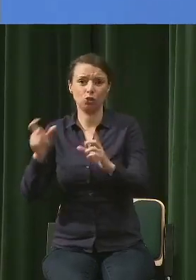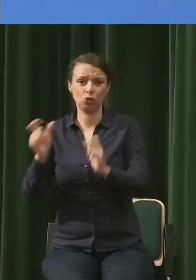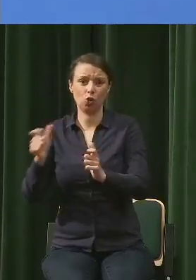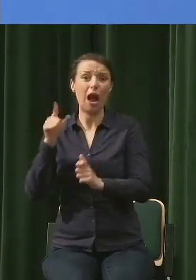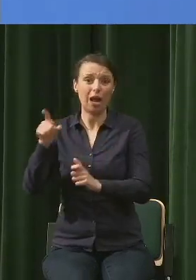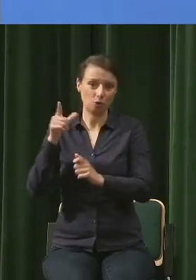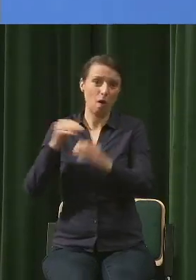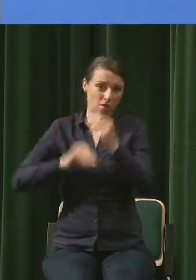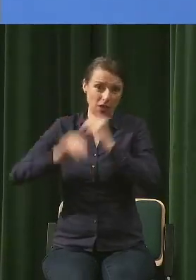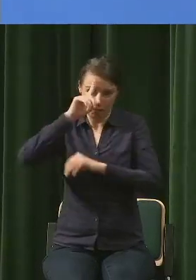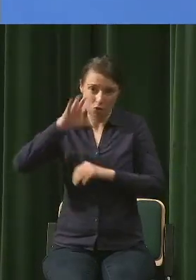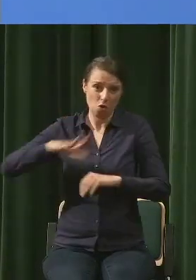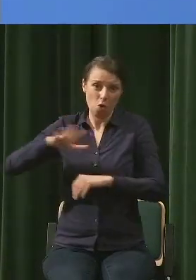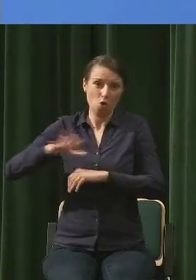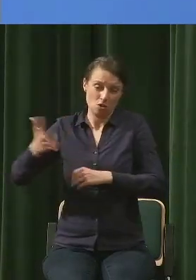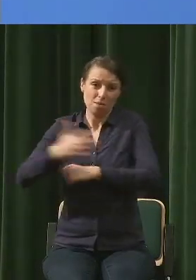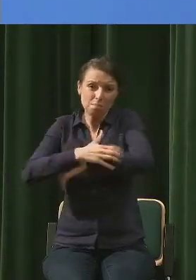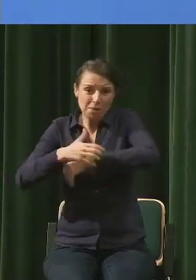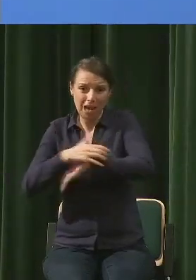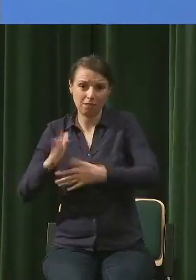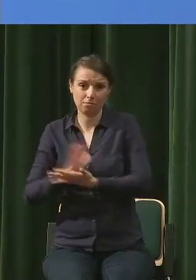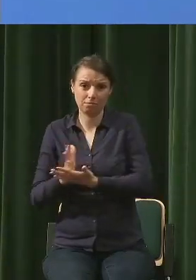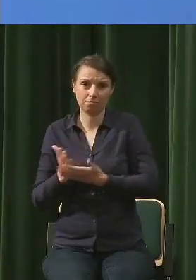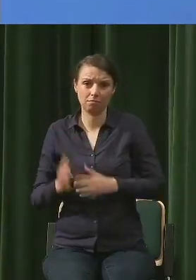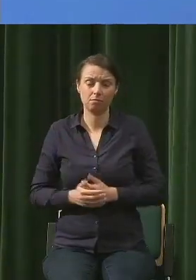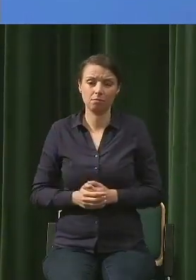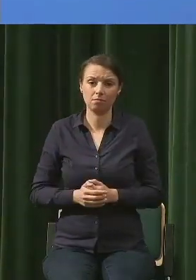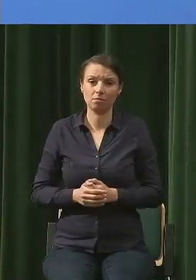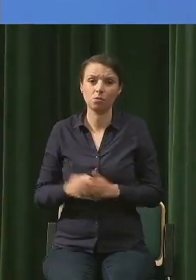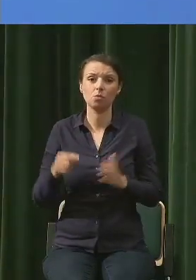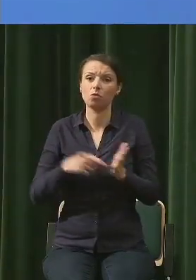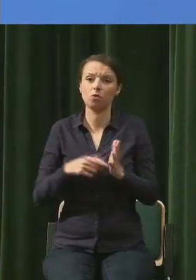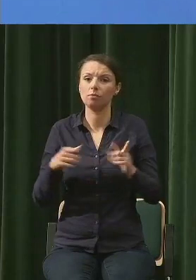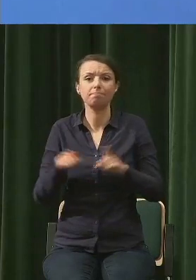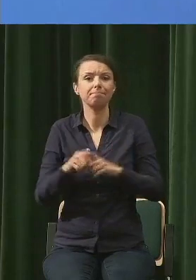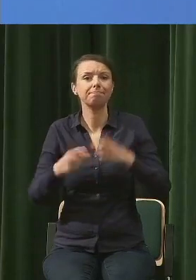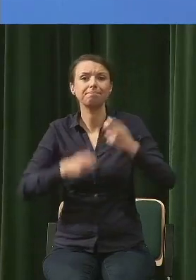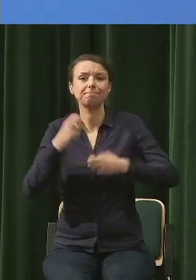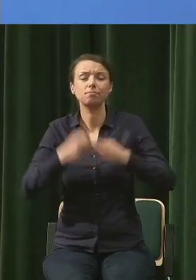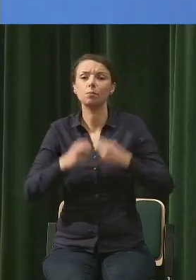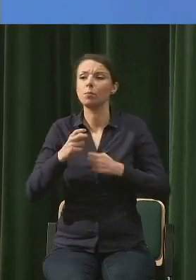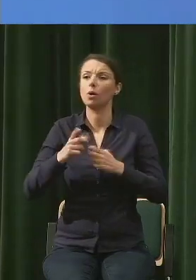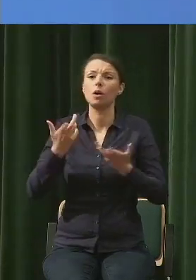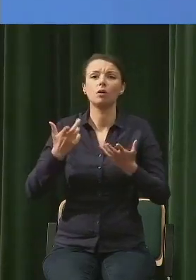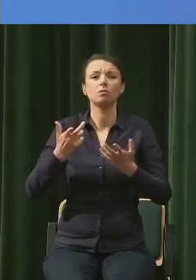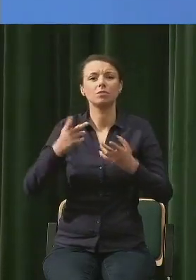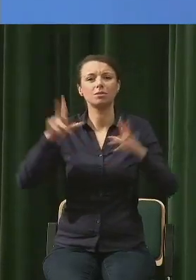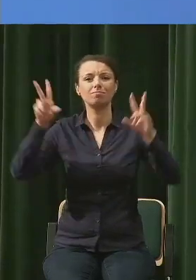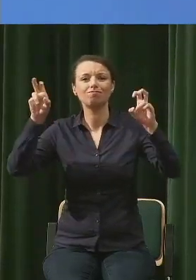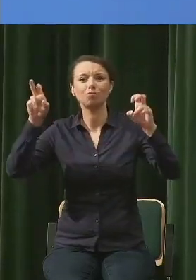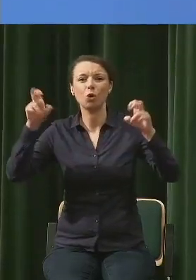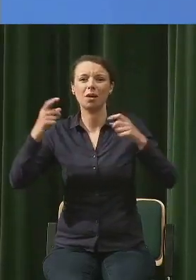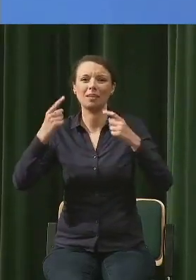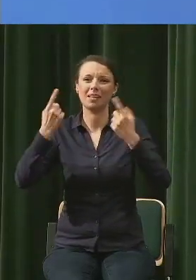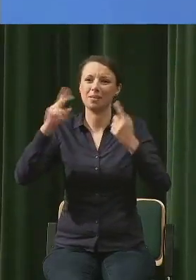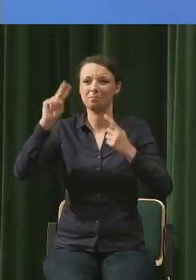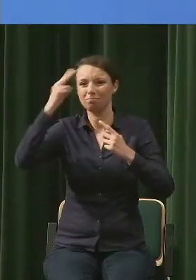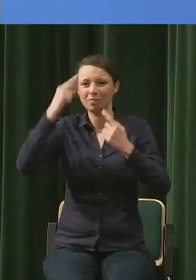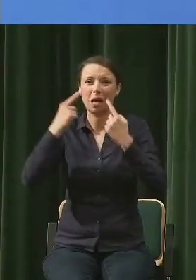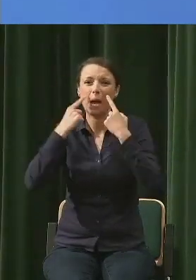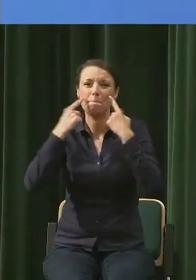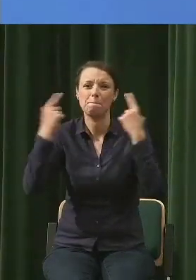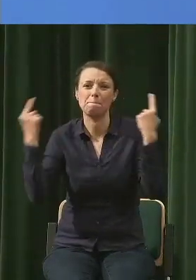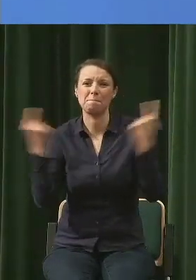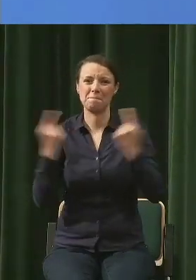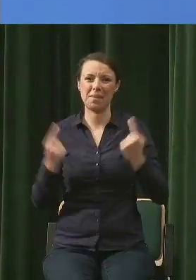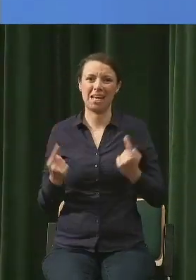To samo dotyczy w ogóle mówienia, jakby budowania pewnego jakiegoś mitu. Na przykład, i powiem tutaj dość, pozwolę sobie